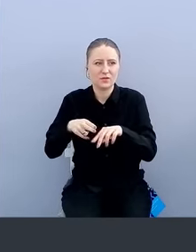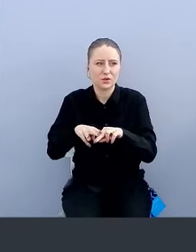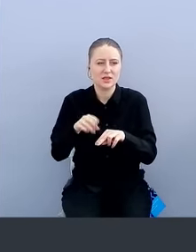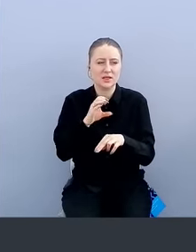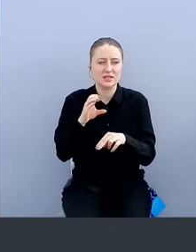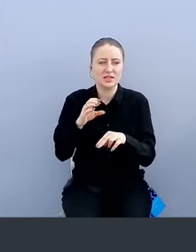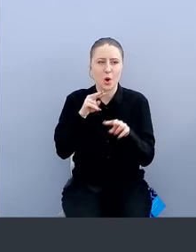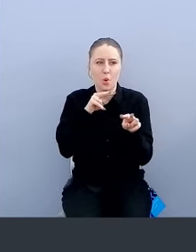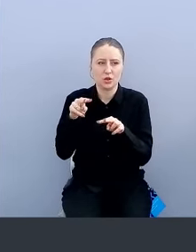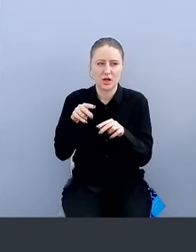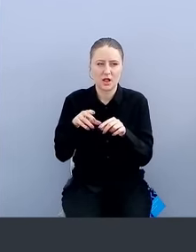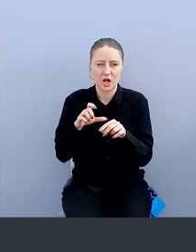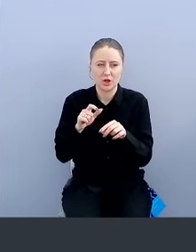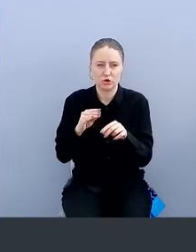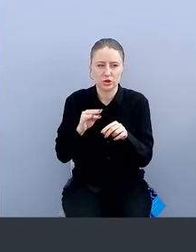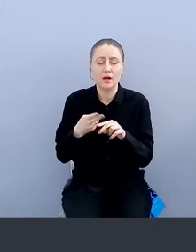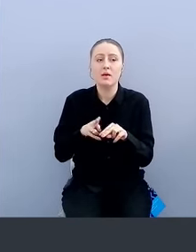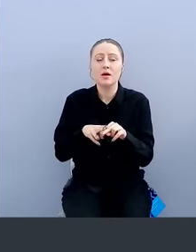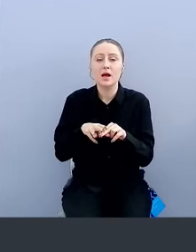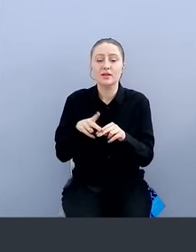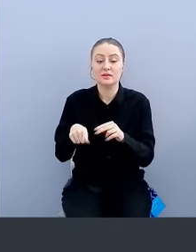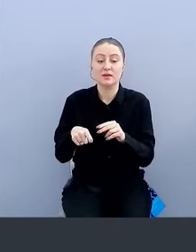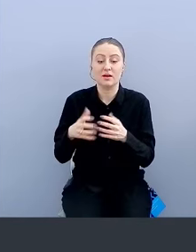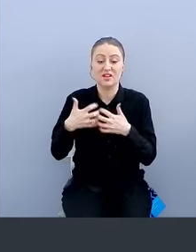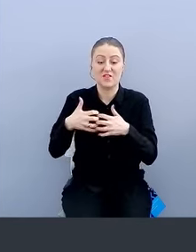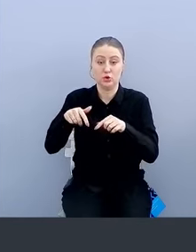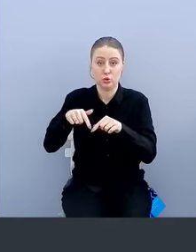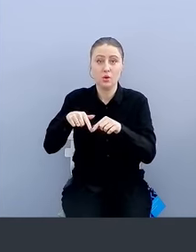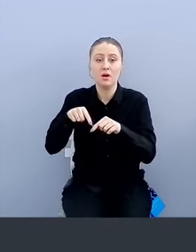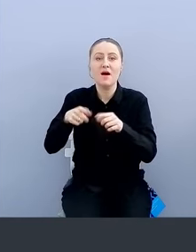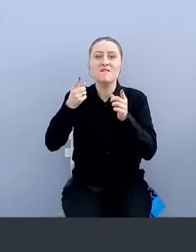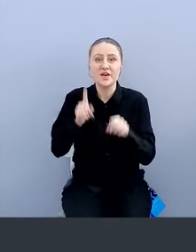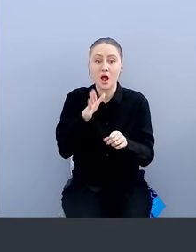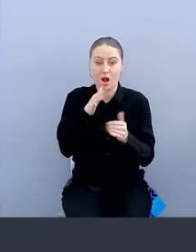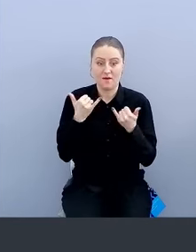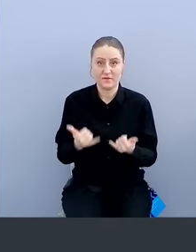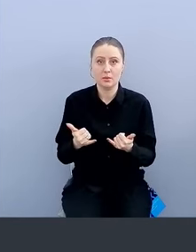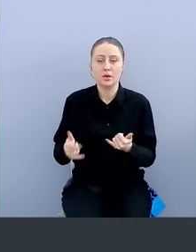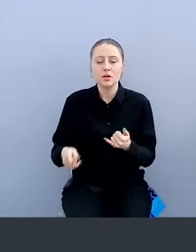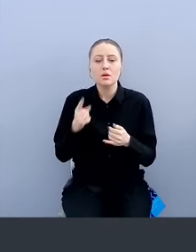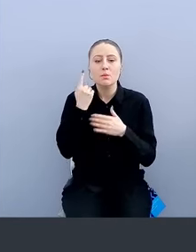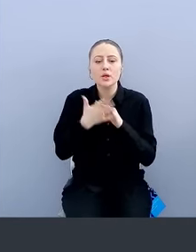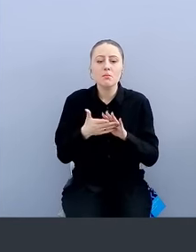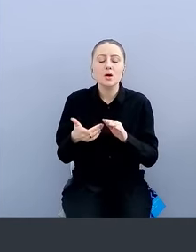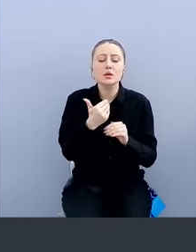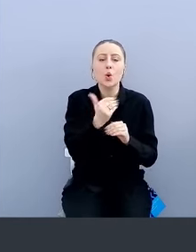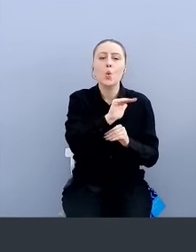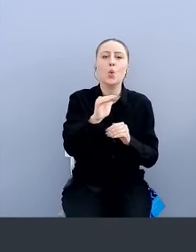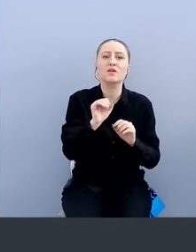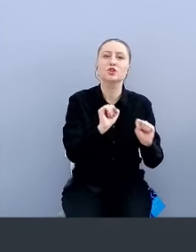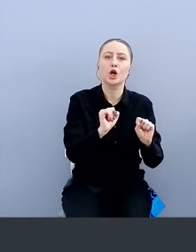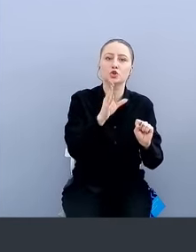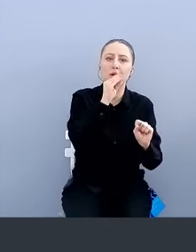Это, в принципе, движок, который в реальном времени понимает уровень защищенности устройств и